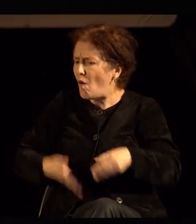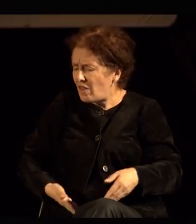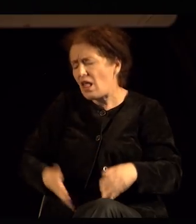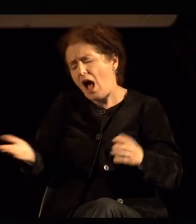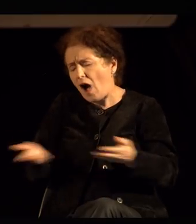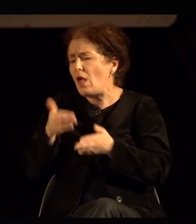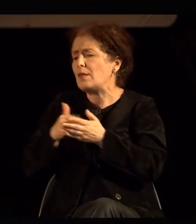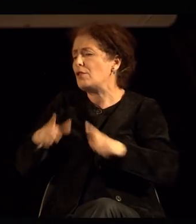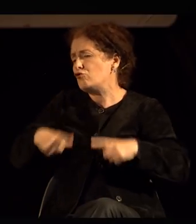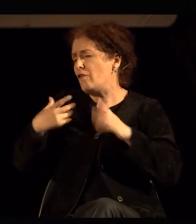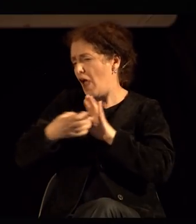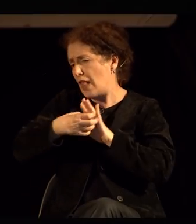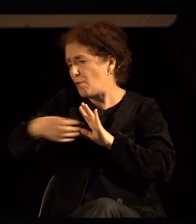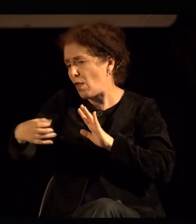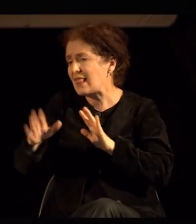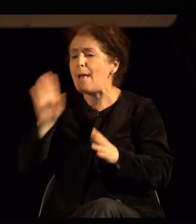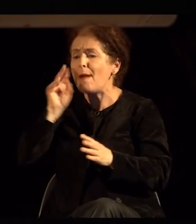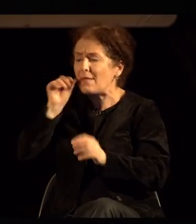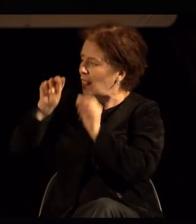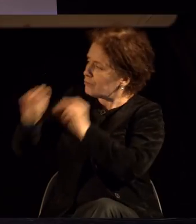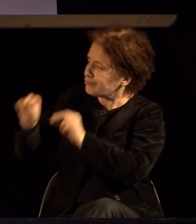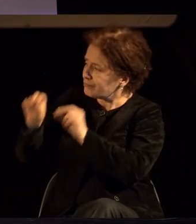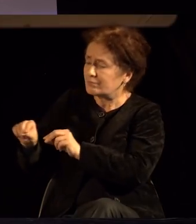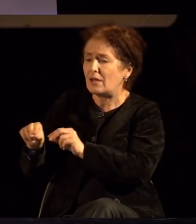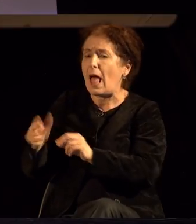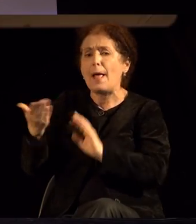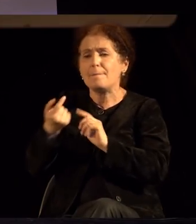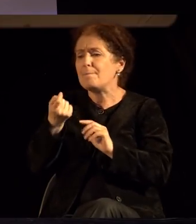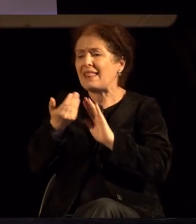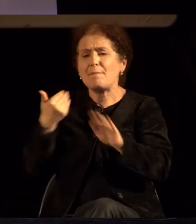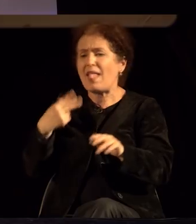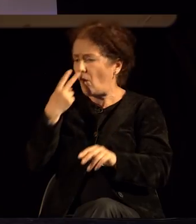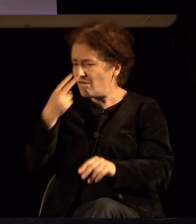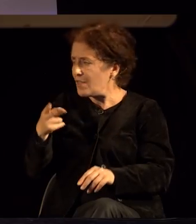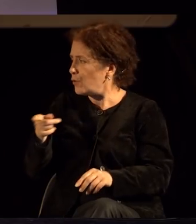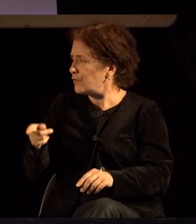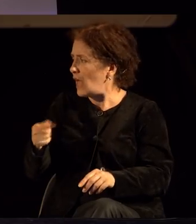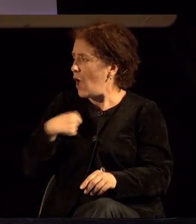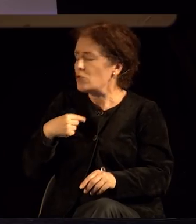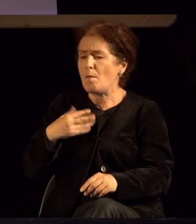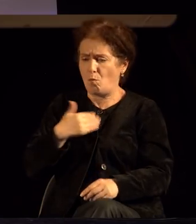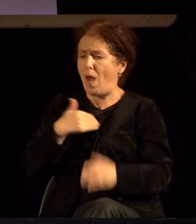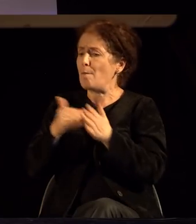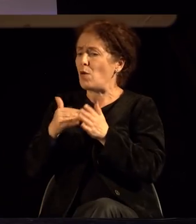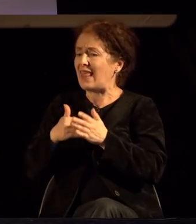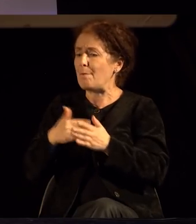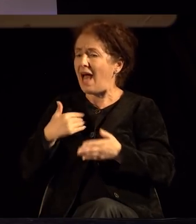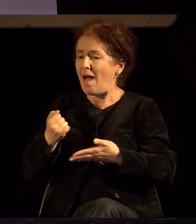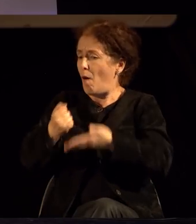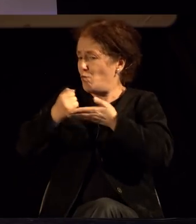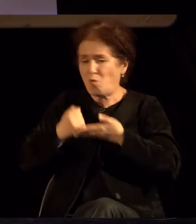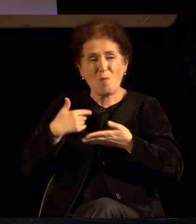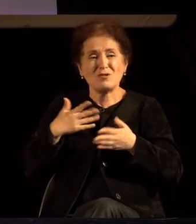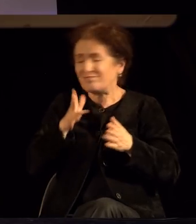како што тоа го прават актерите. И како што пред малковидовте, јас, од мојата потреба за помош,